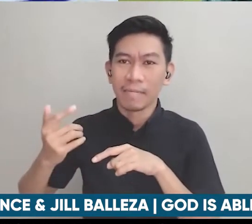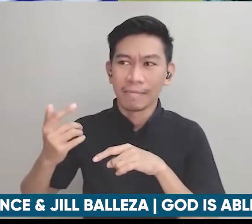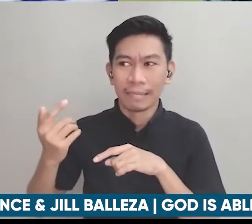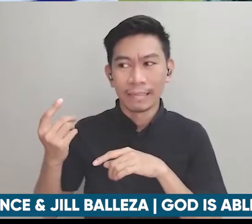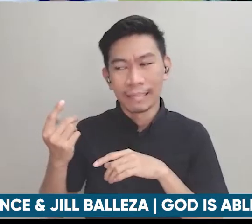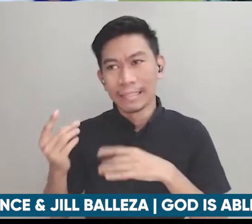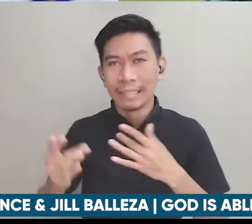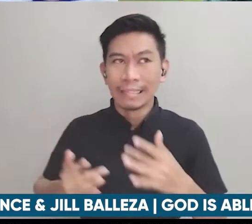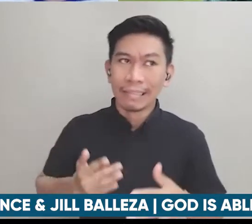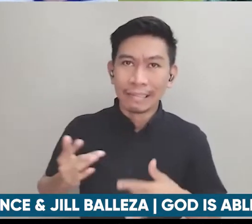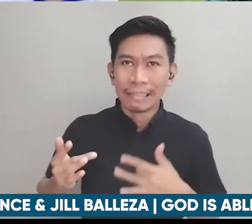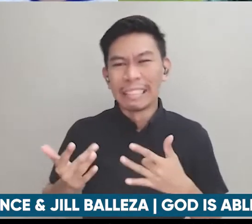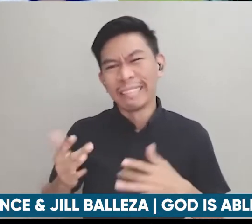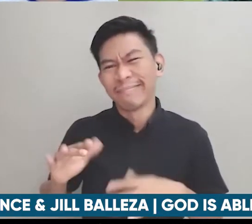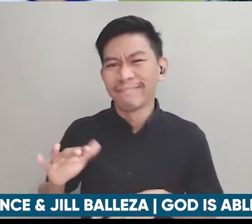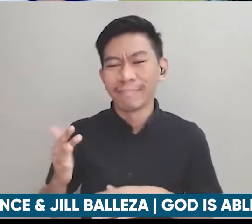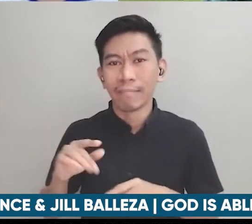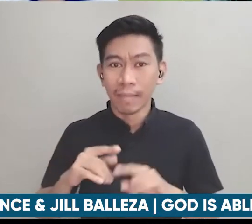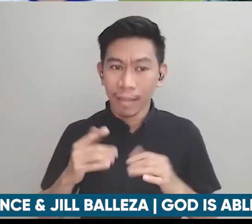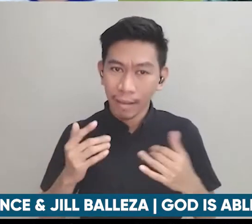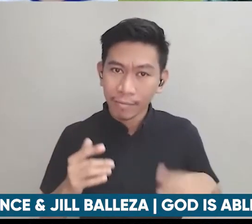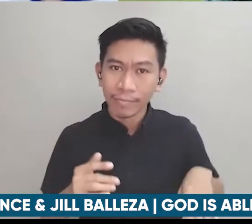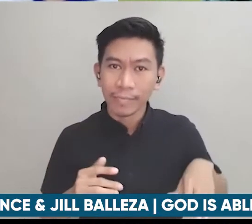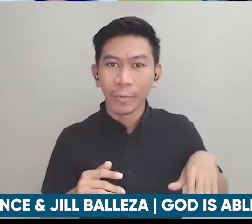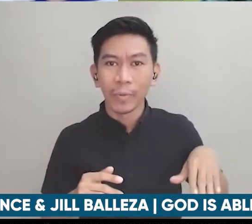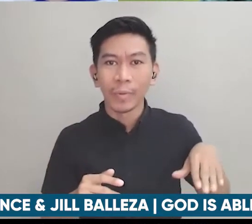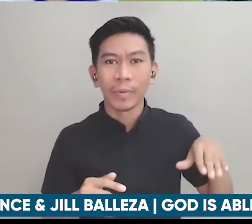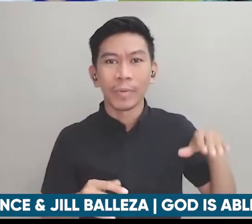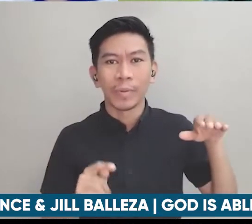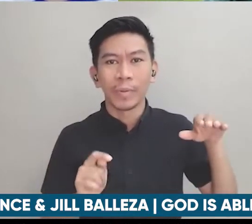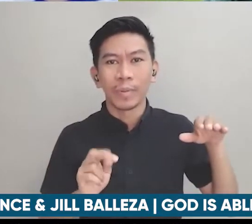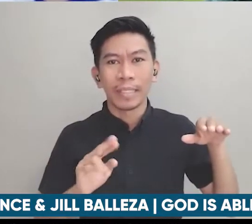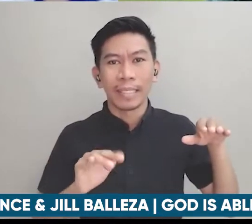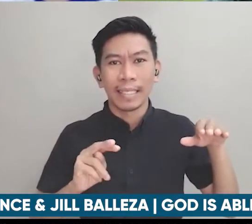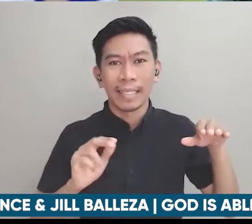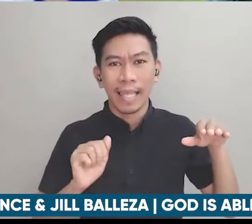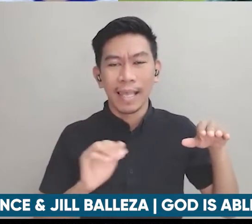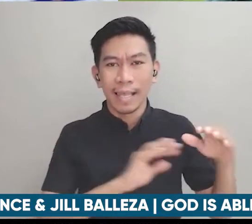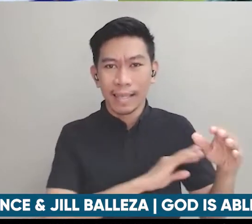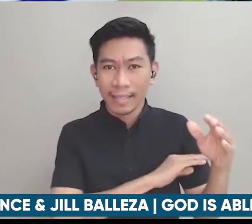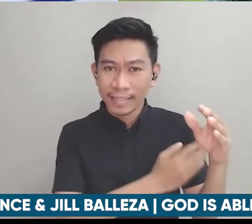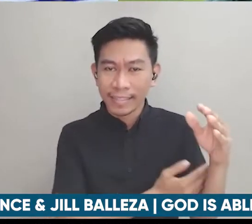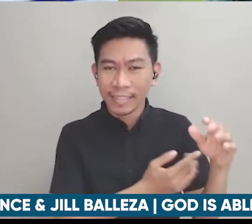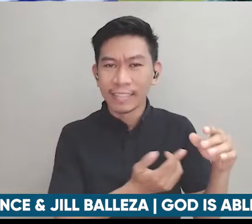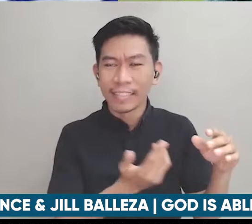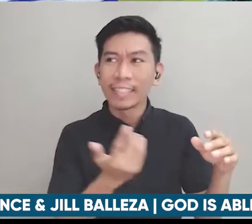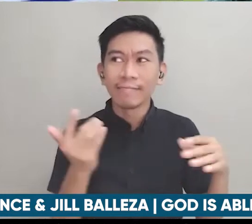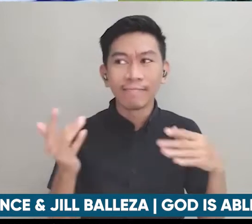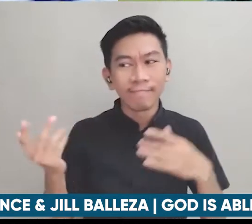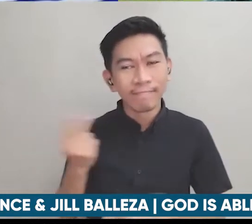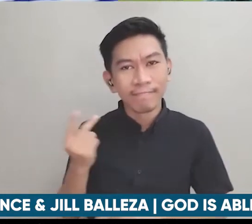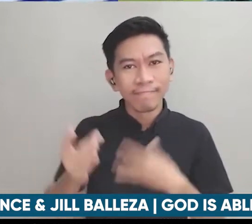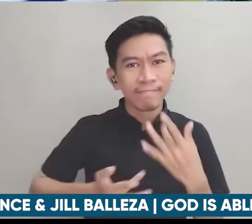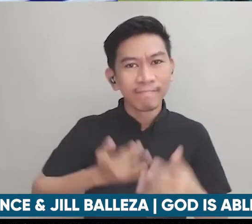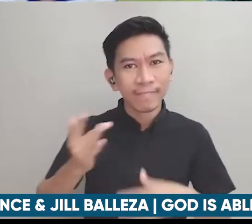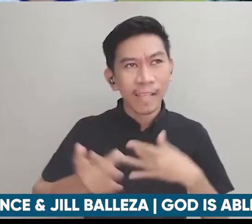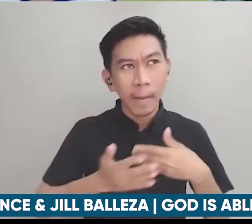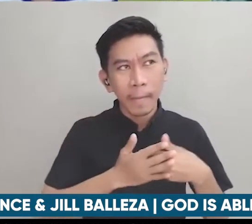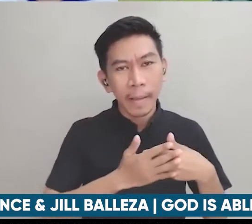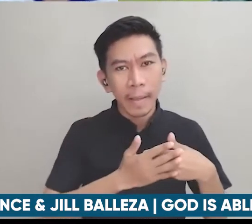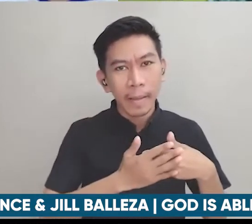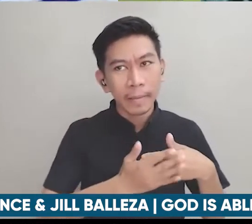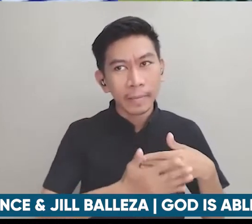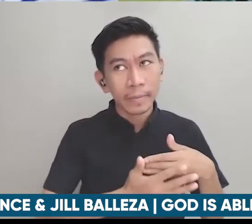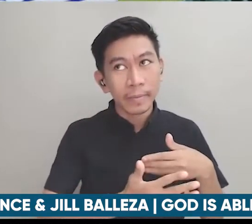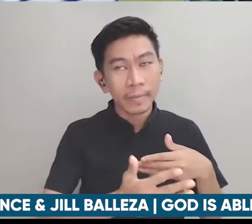na lumalaki na si Trina tapos meron na rin kaming we look forward dun sa buhay na ibibigay sa kanya ng